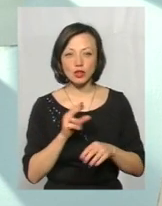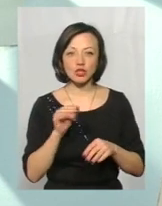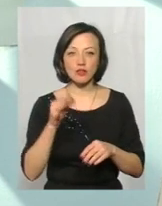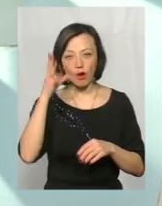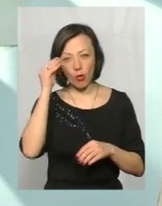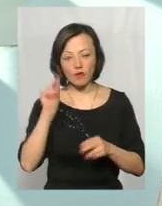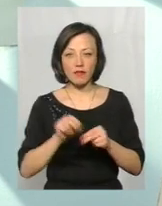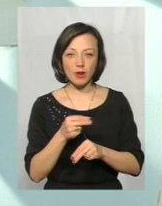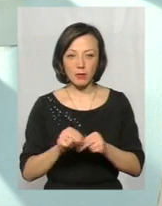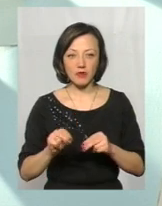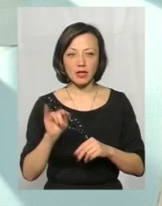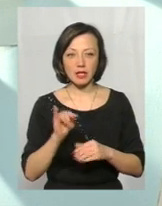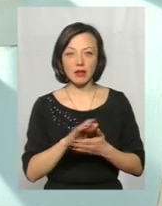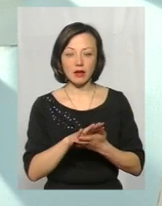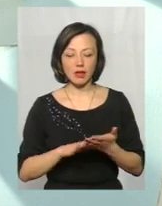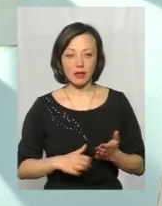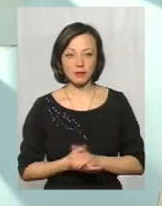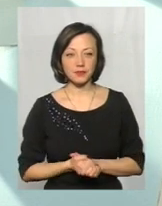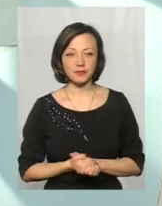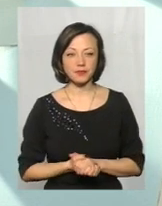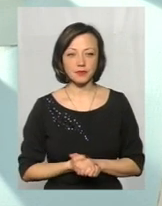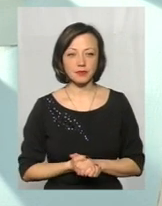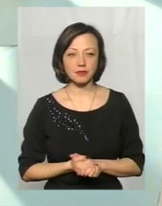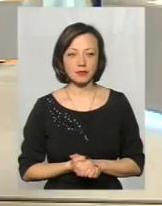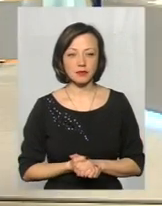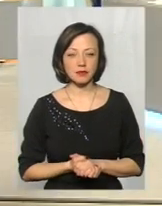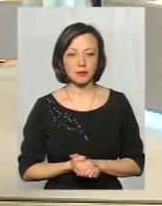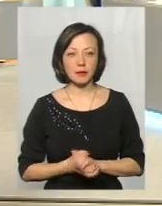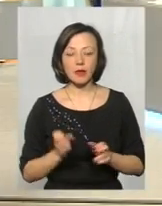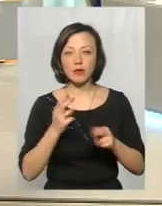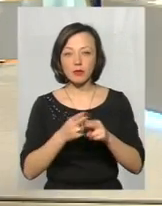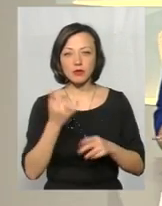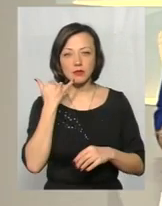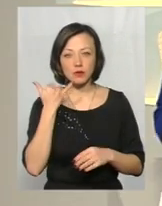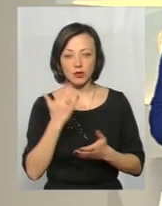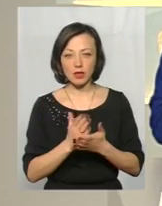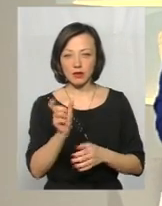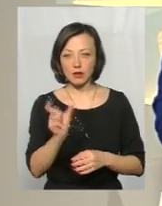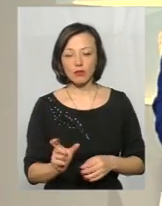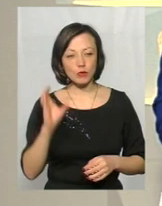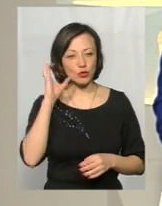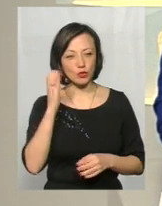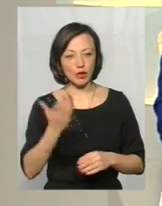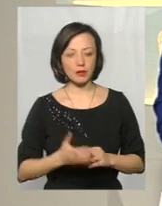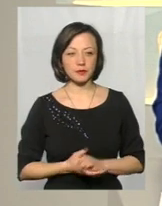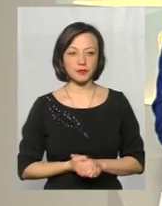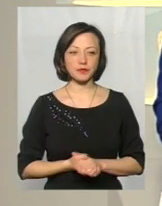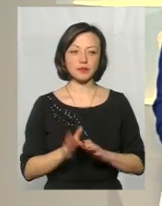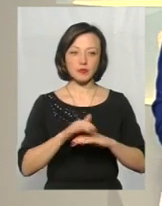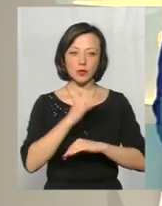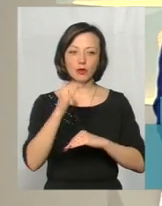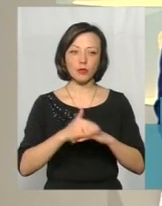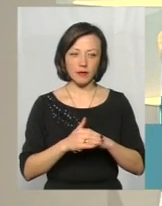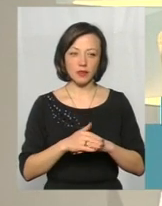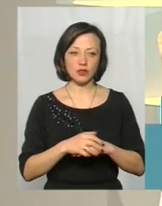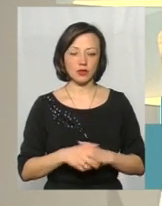враховані, виправлені і так далі. Дякую, пані, Лалентина. Я вас зараз переб'ю. У нас на зв'язку є глядач, давайте послухаємо його питання. Добрий вечір,